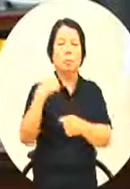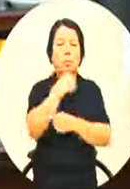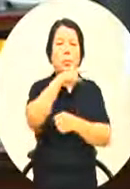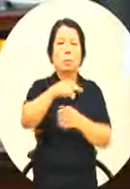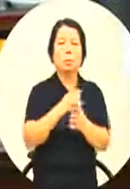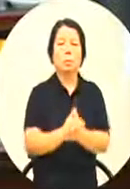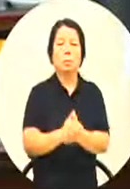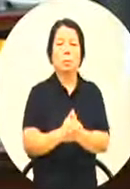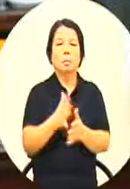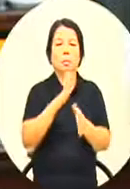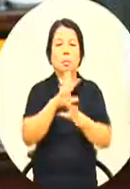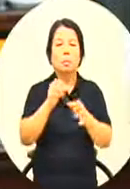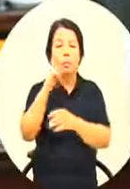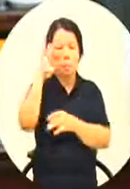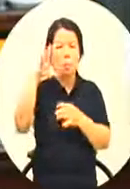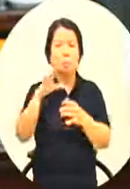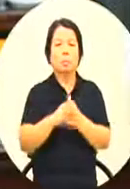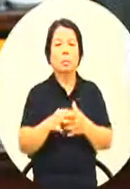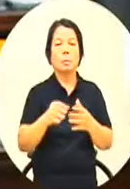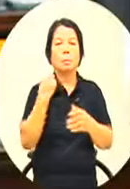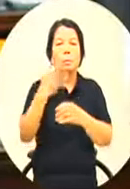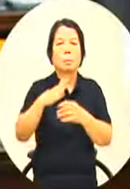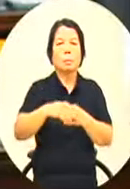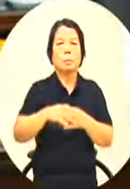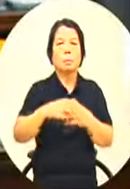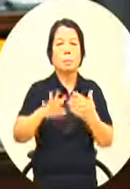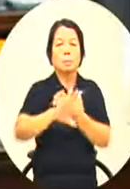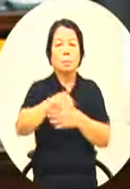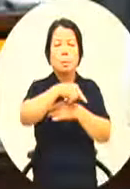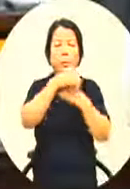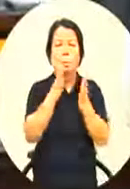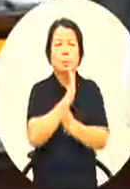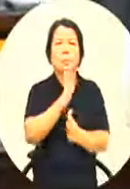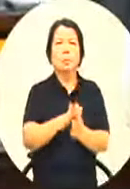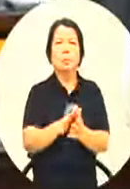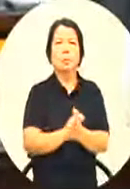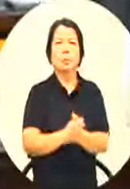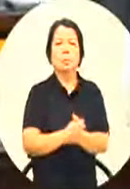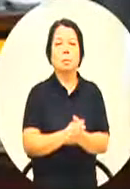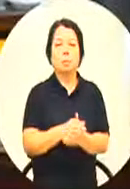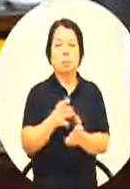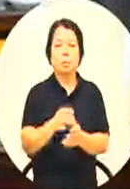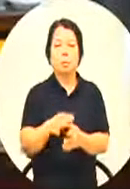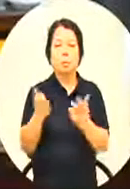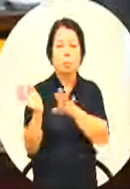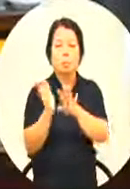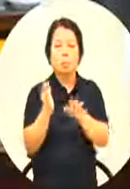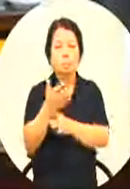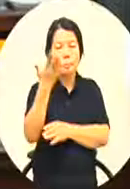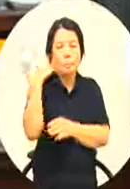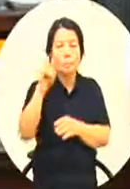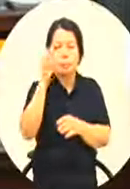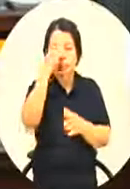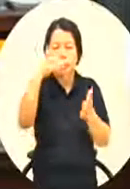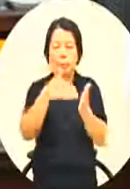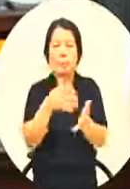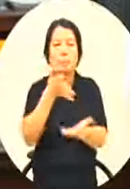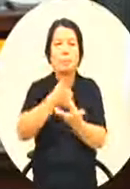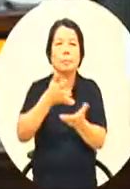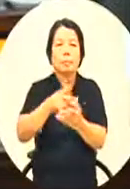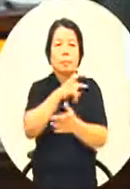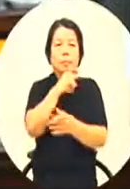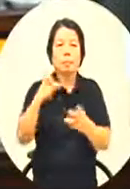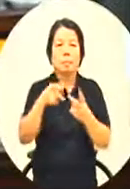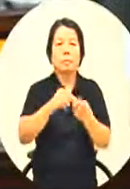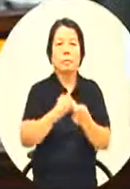另一上川我前一阵子还有看到一个TED一个演讲他是到英文到